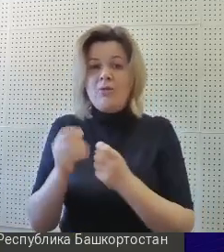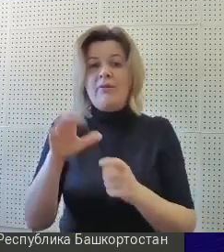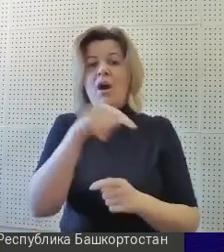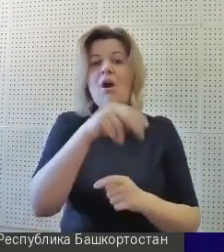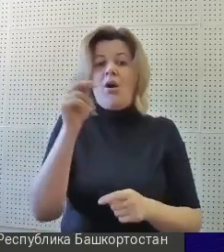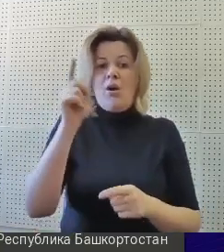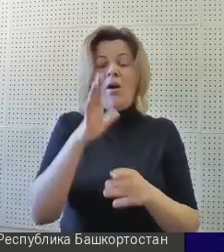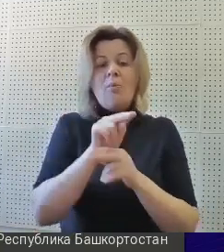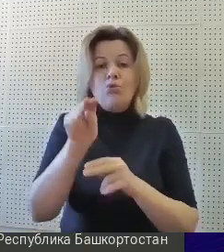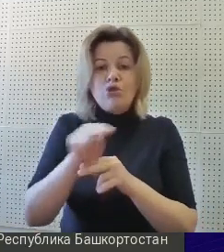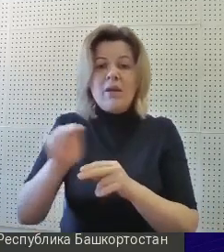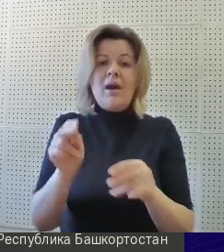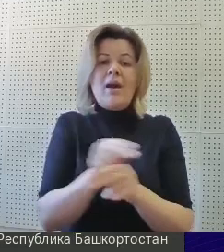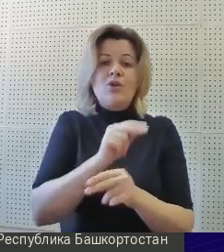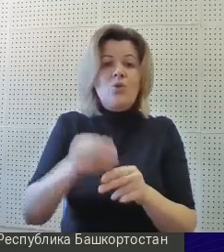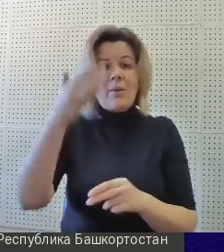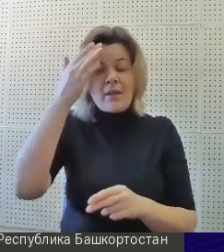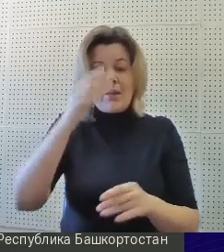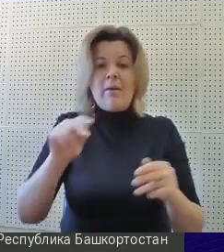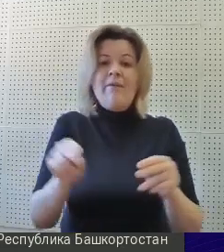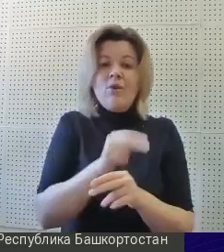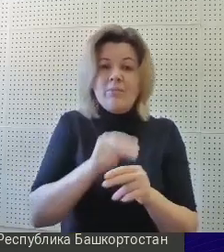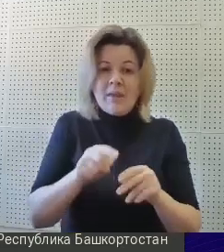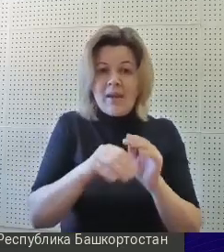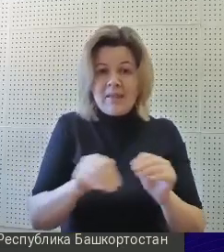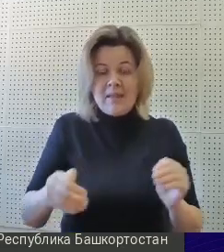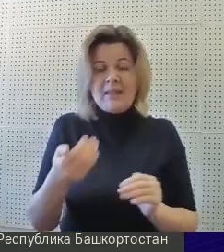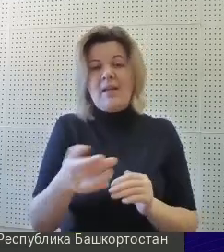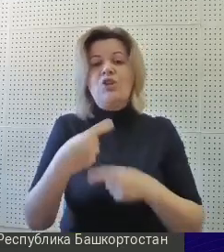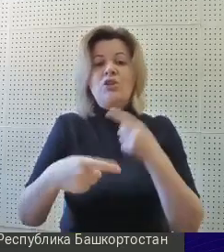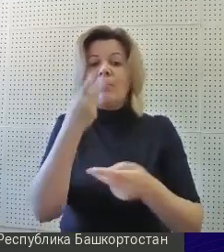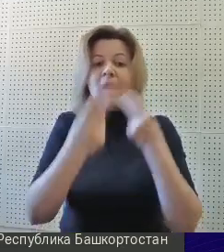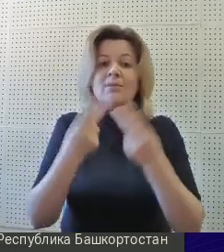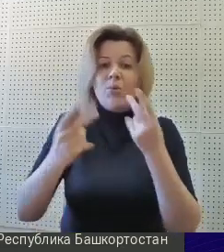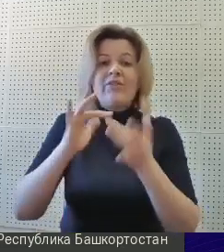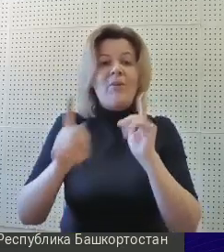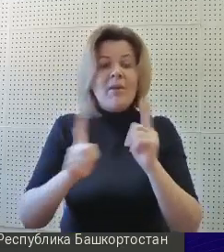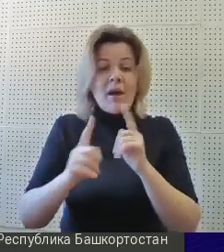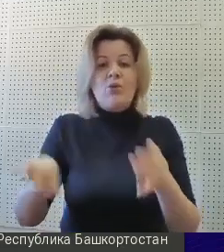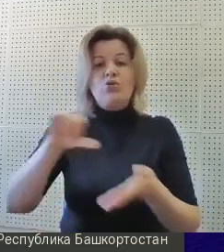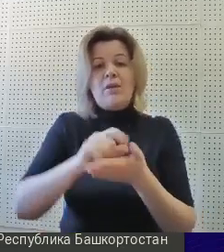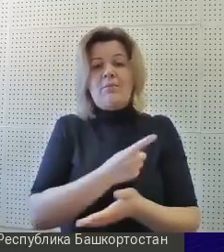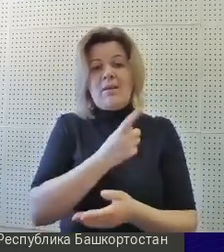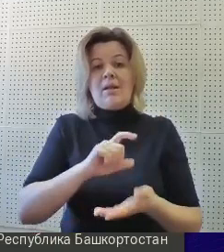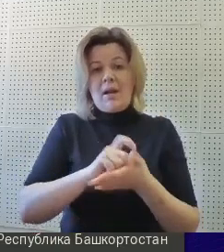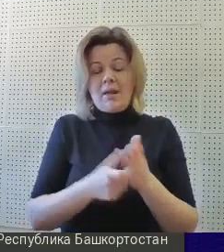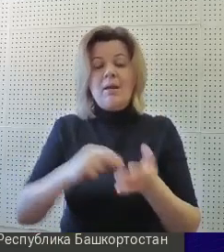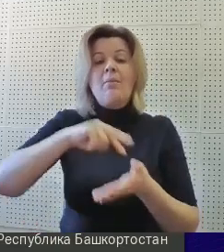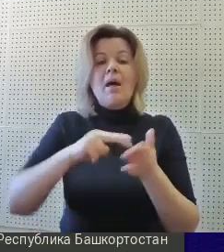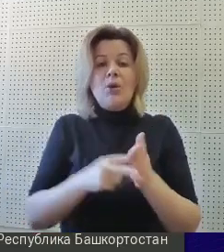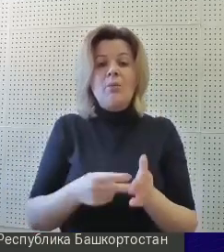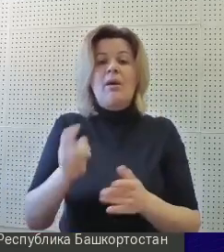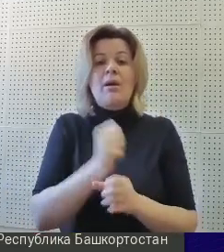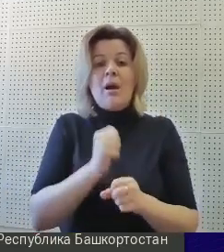в обучение коррекционным методам воспитания через просмотр вебинаров и участие в мастер-классах, планирование работы